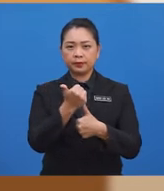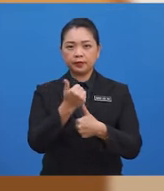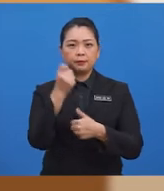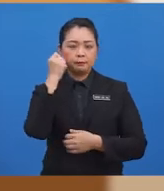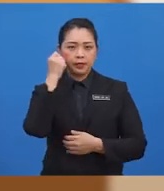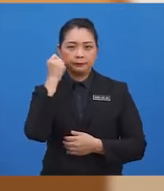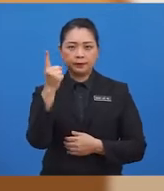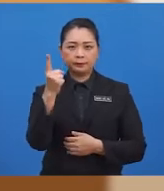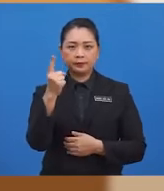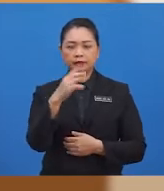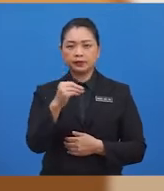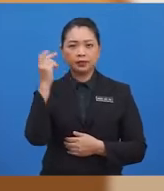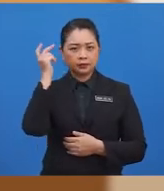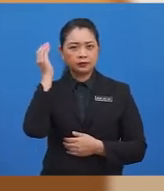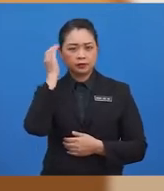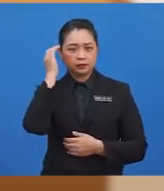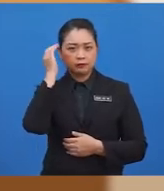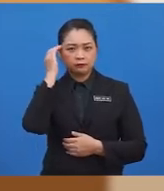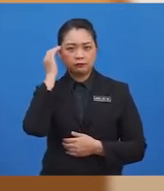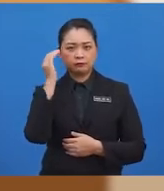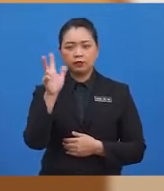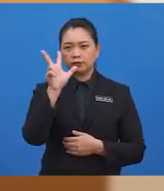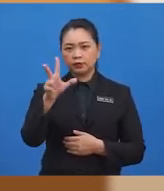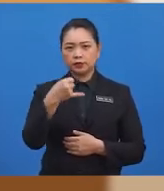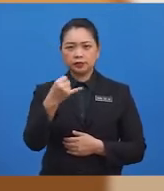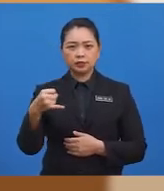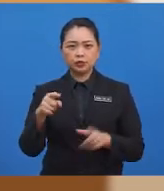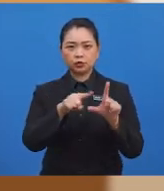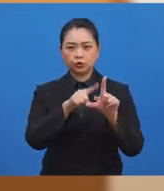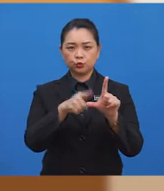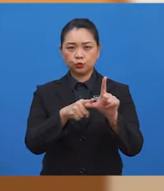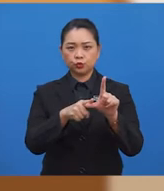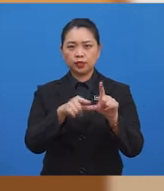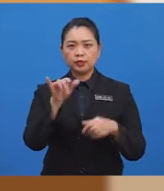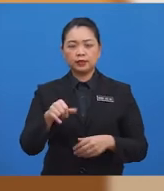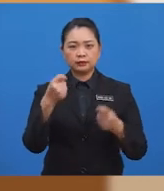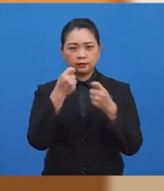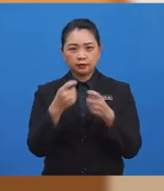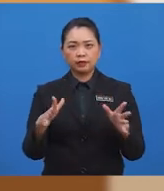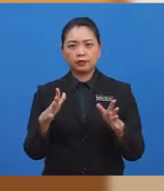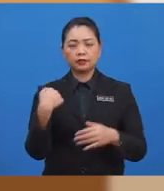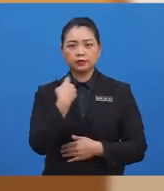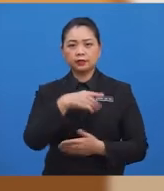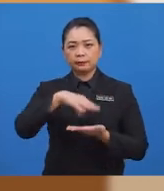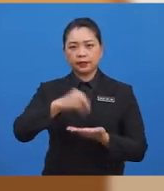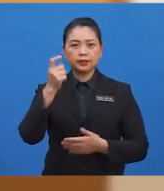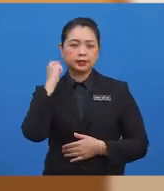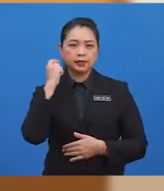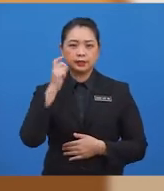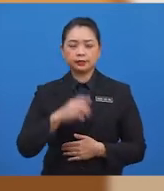memahami dan mengenalpasti tiga jenis sudut yang telah kita pelajari